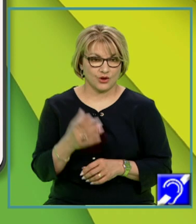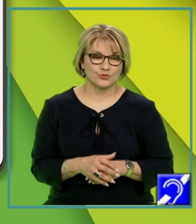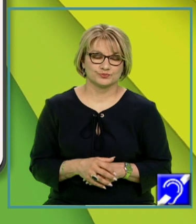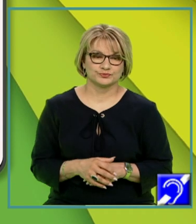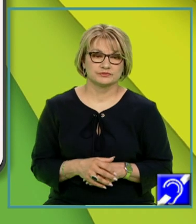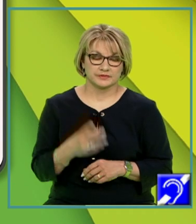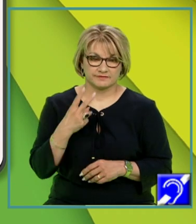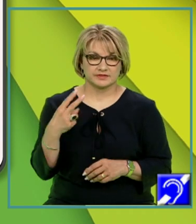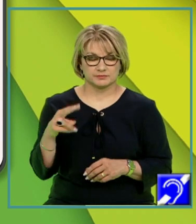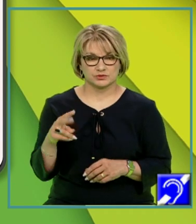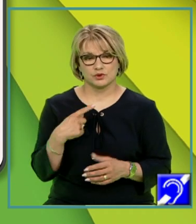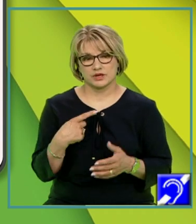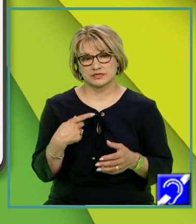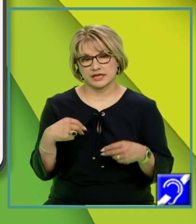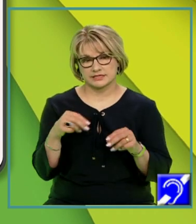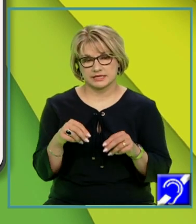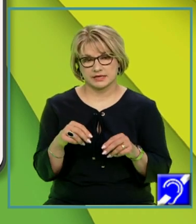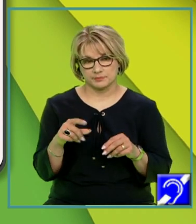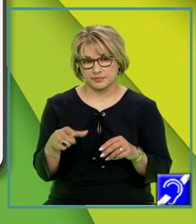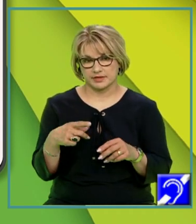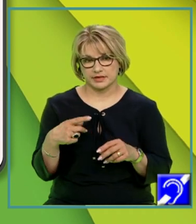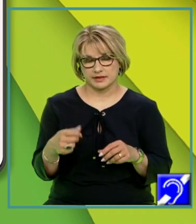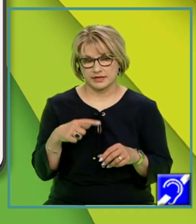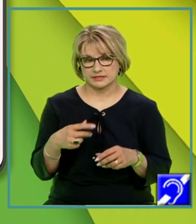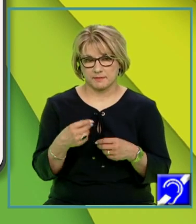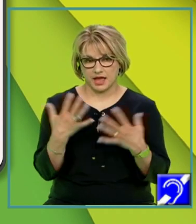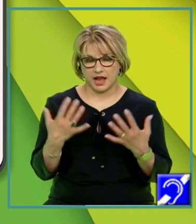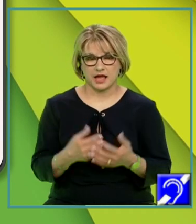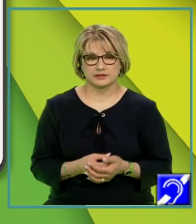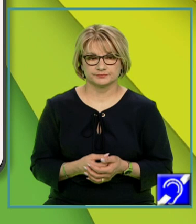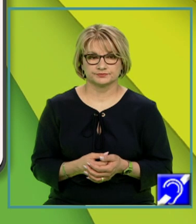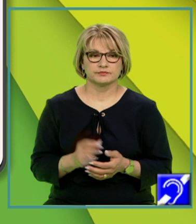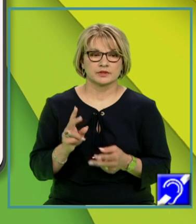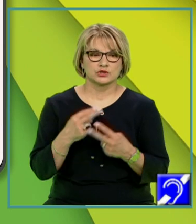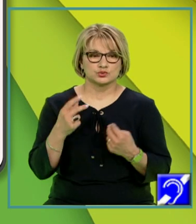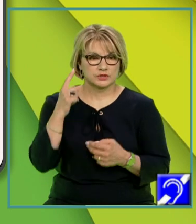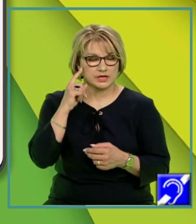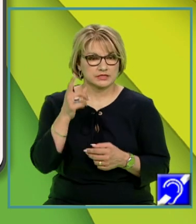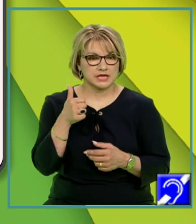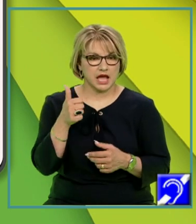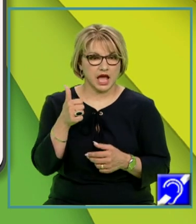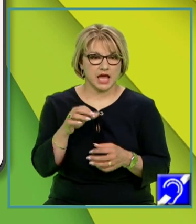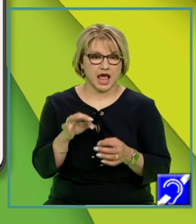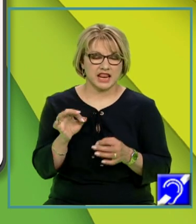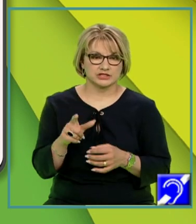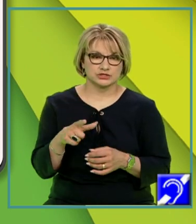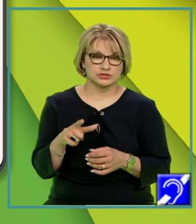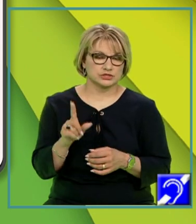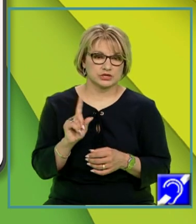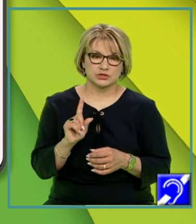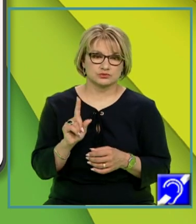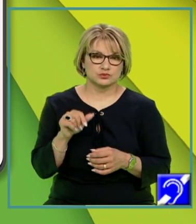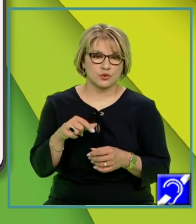pasajele următoare unele exemple care explicitează mai clar acest concept. Judecățile analitice, spune Kant, nu cuprind în